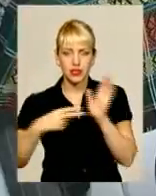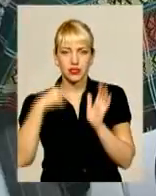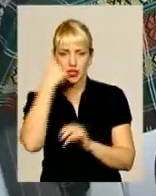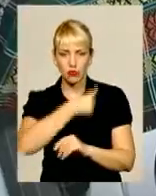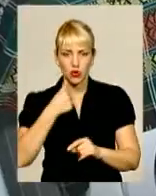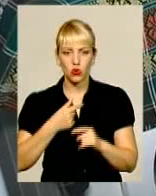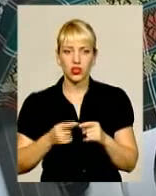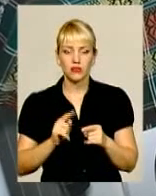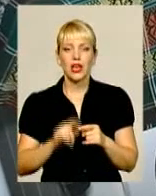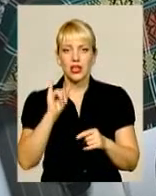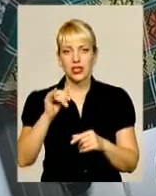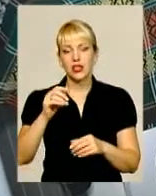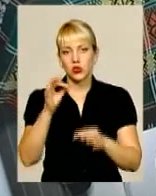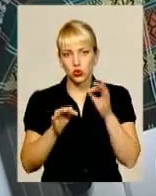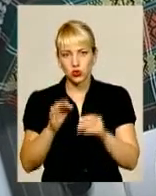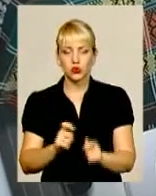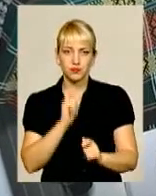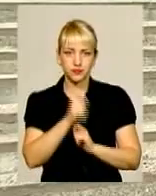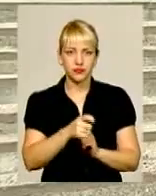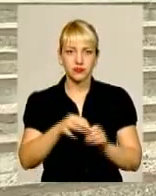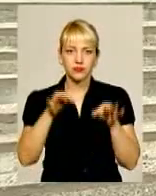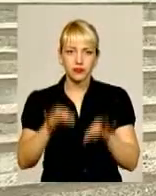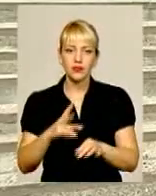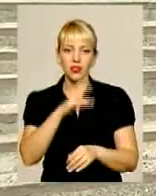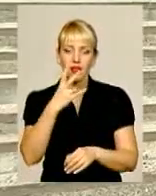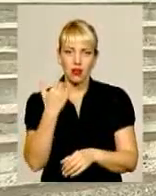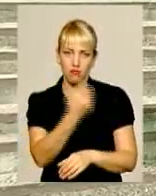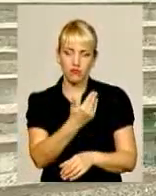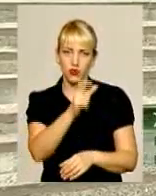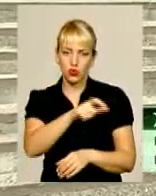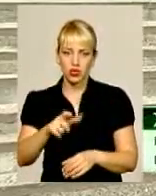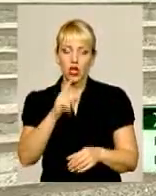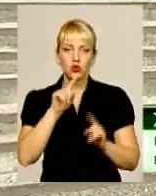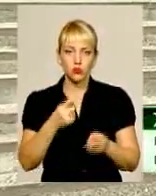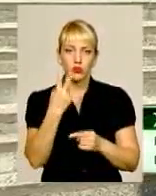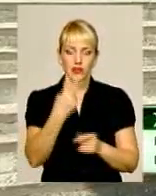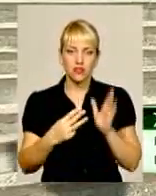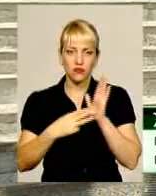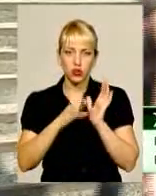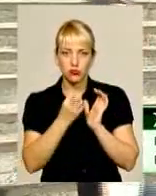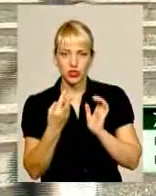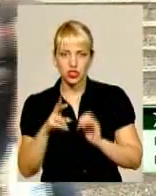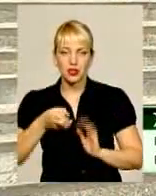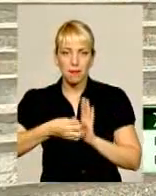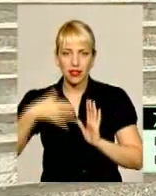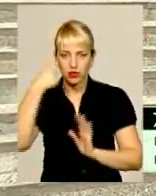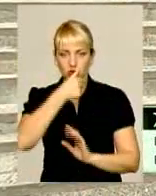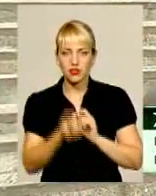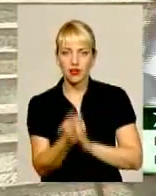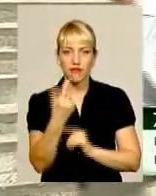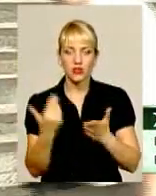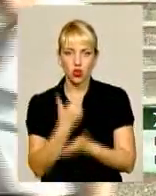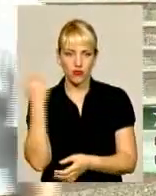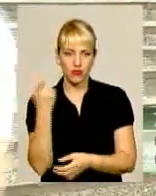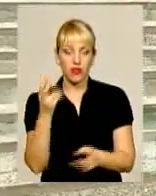на боці мешканців. Так, кажуть, раптом з'явився новий власник. Чомусь на 28 січня 2015 року з'явився новий власник.